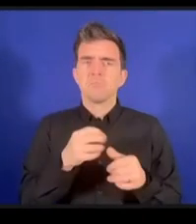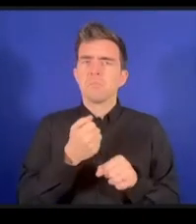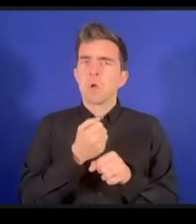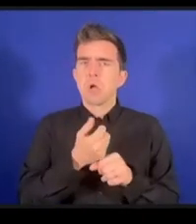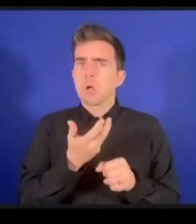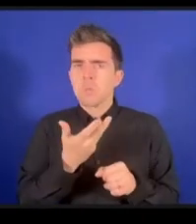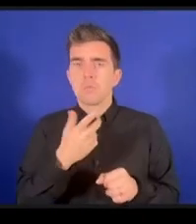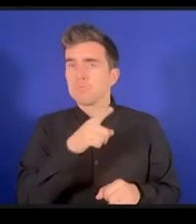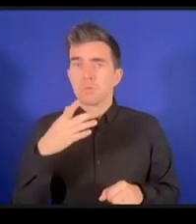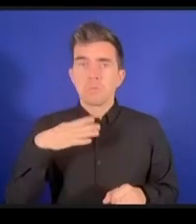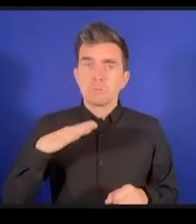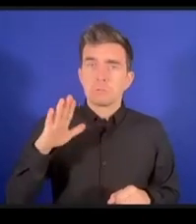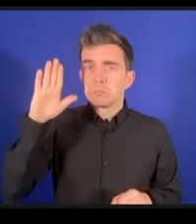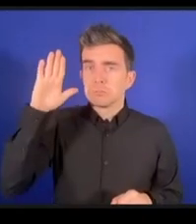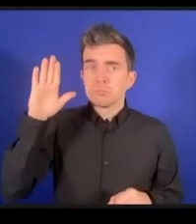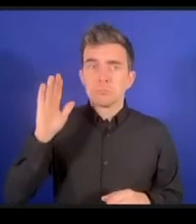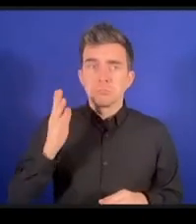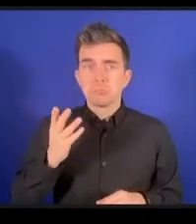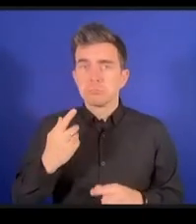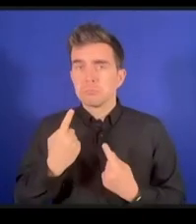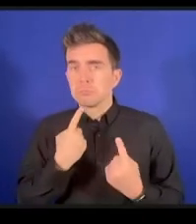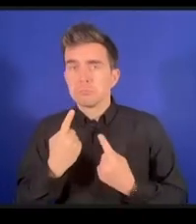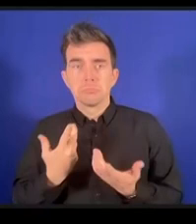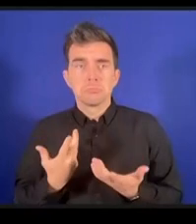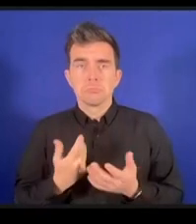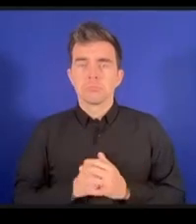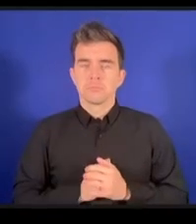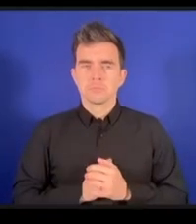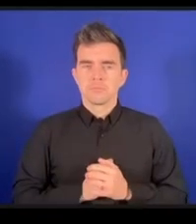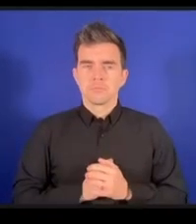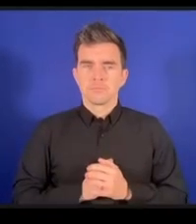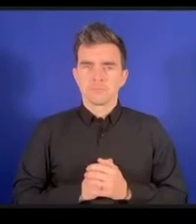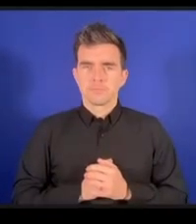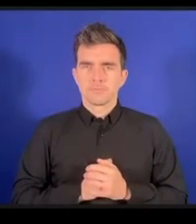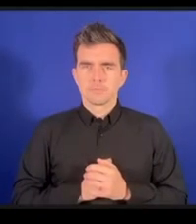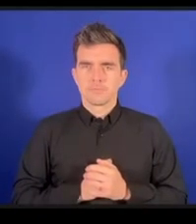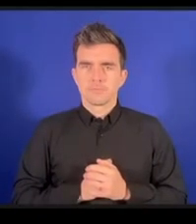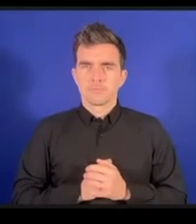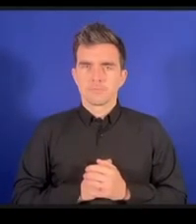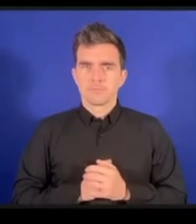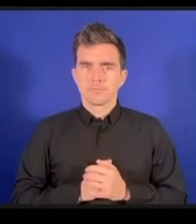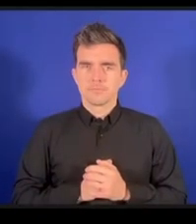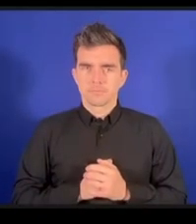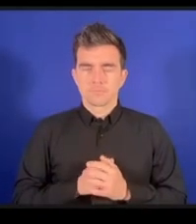私はデジタルヘルスとジョブについて両方について申しげて